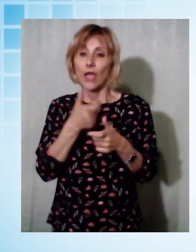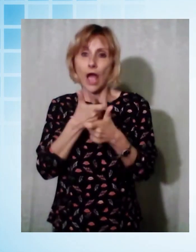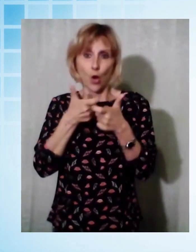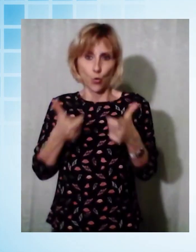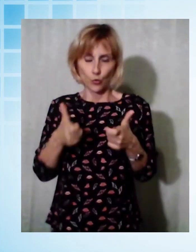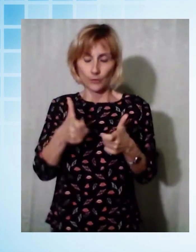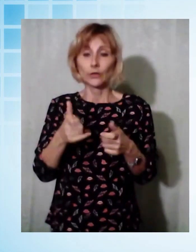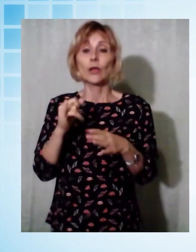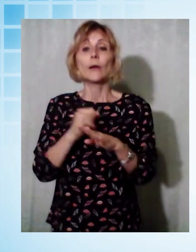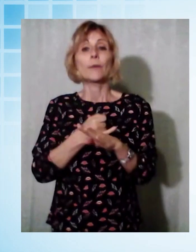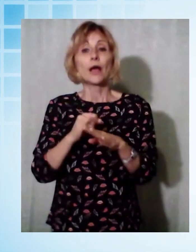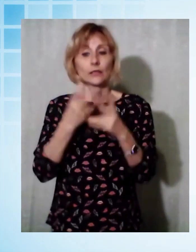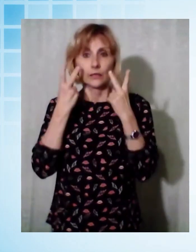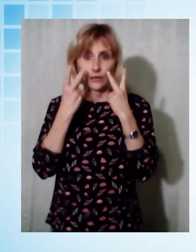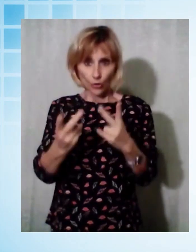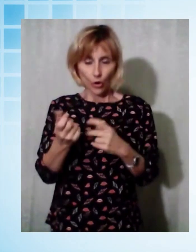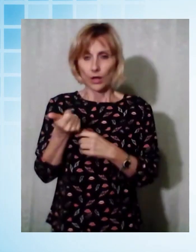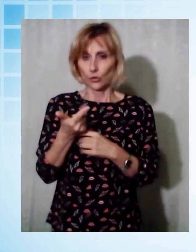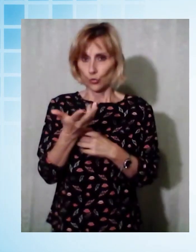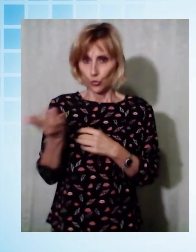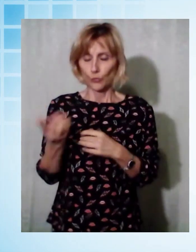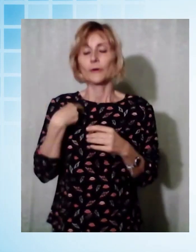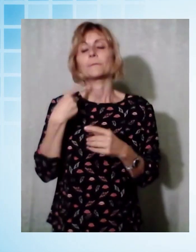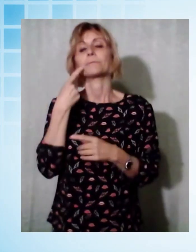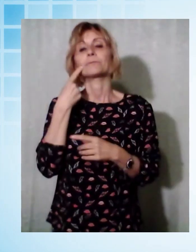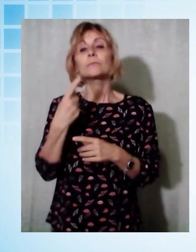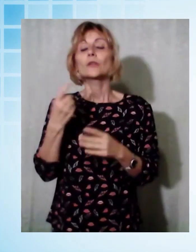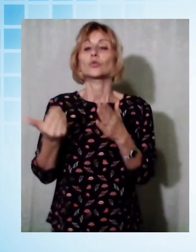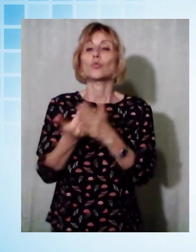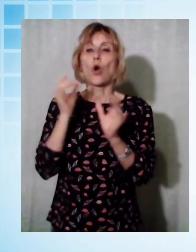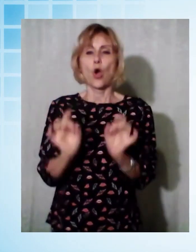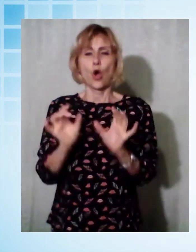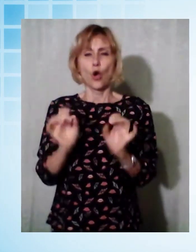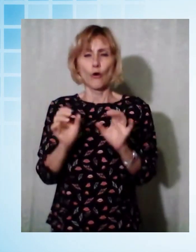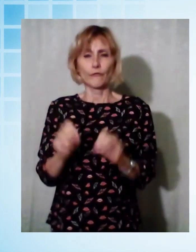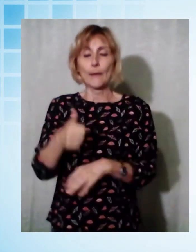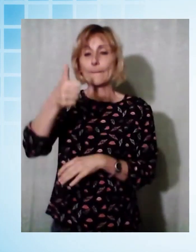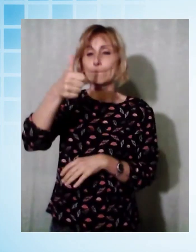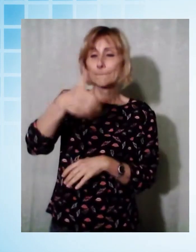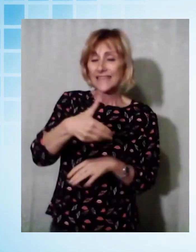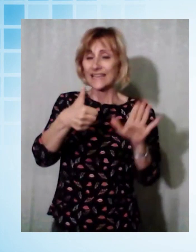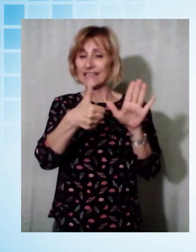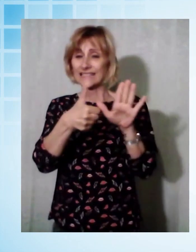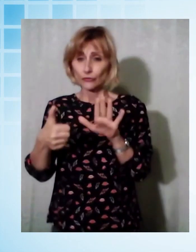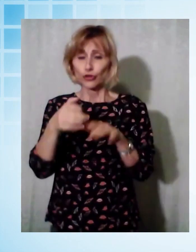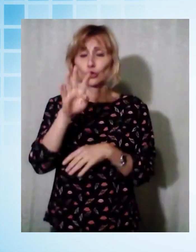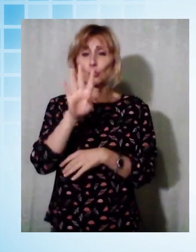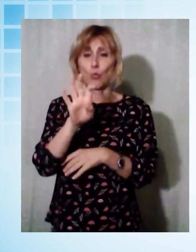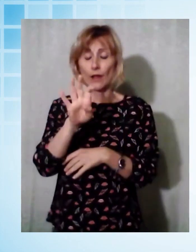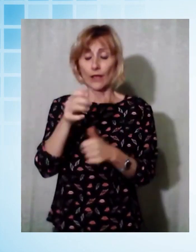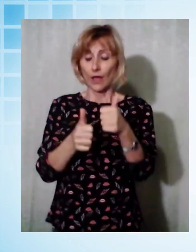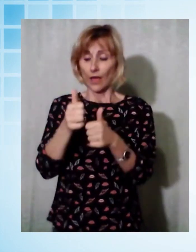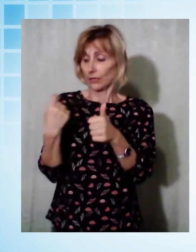i numeri attraverso le nostre grafiche. I nuovi contagiati in Toscana sono 1.649 in più